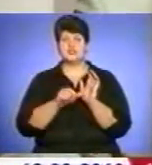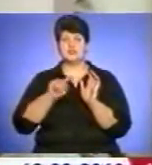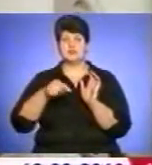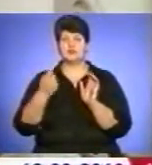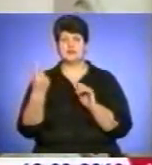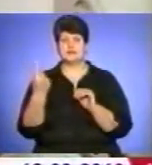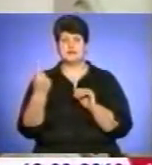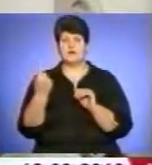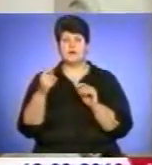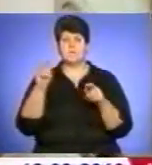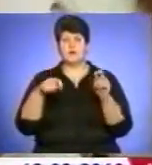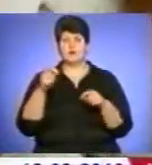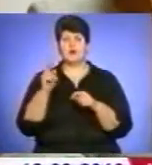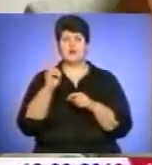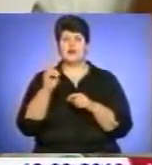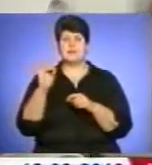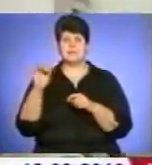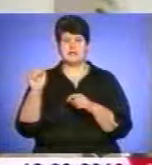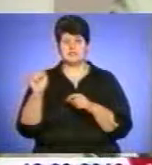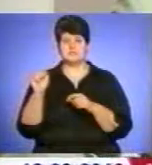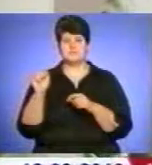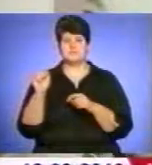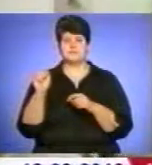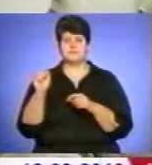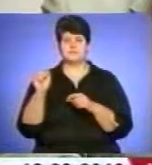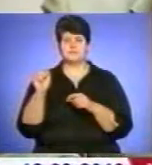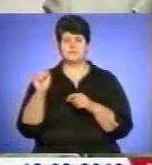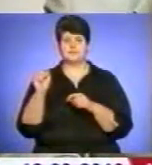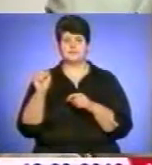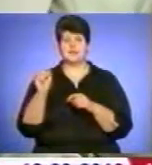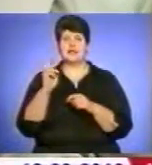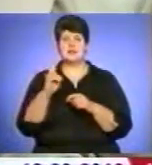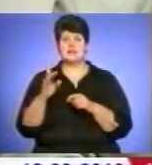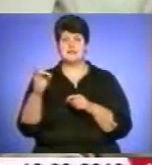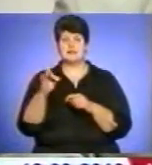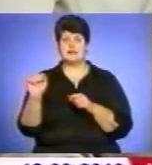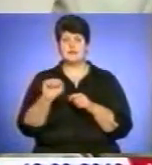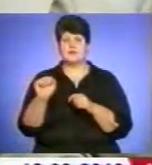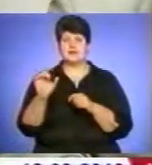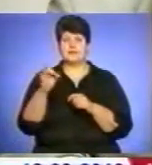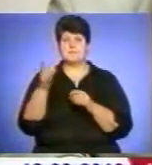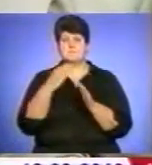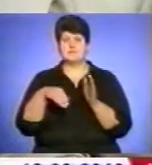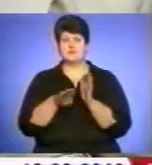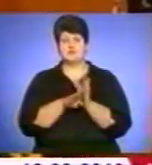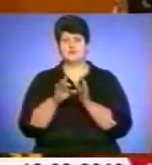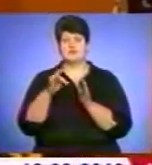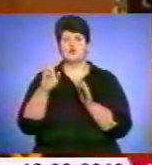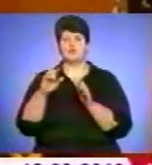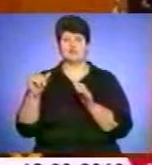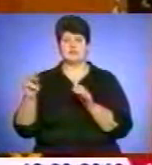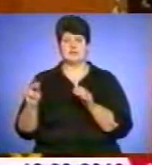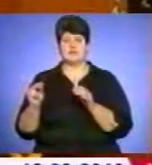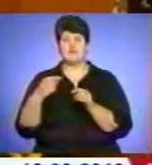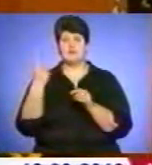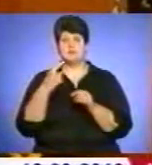Кременець, це знову таки всі категорії господарстві зупиняють. Кременецький район, Теребовлянський, Підволочівський і Бучівський. У